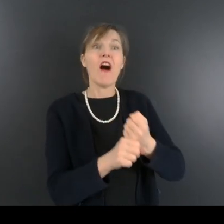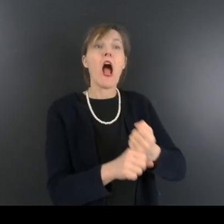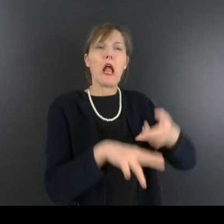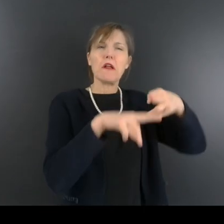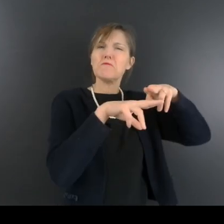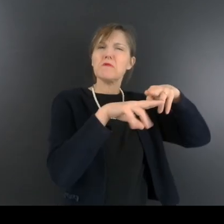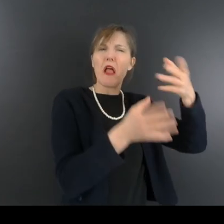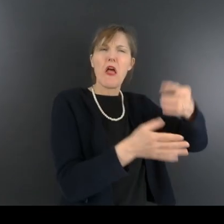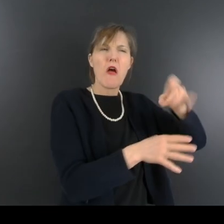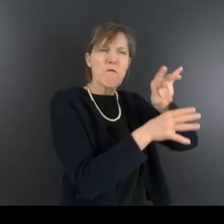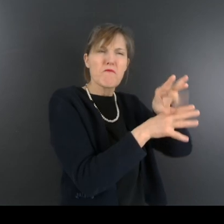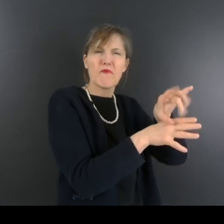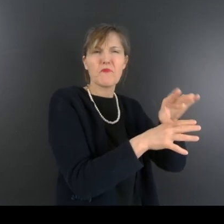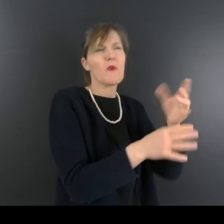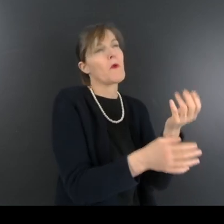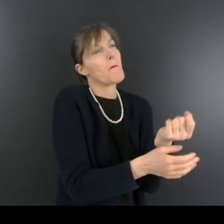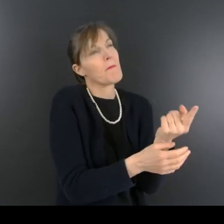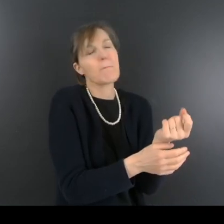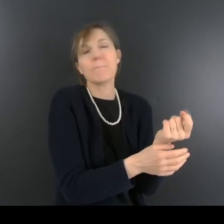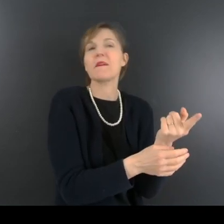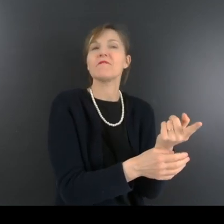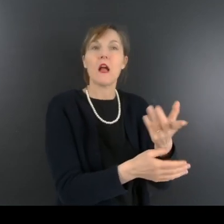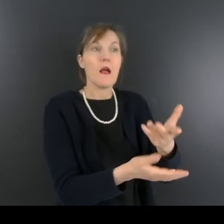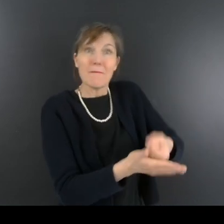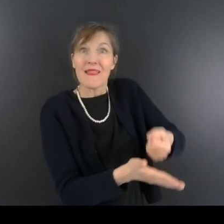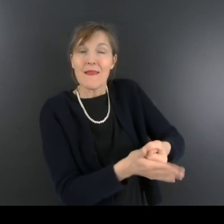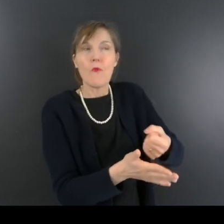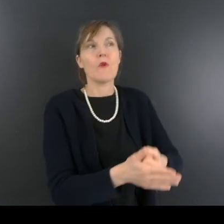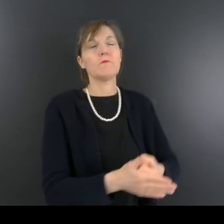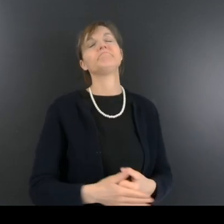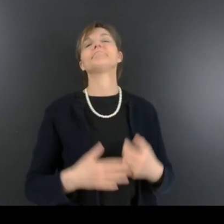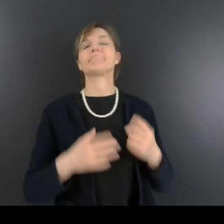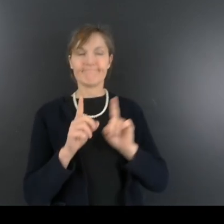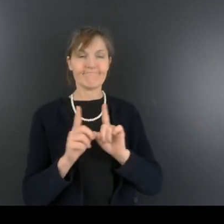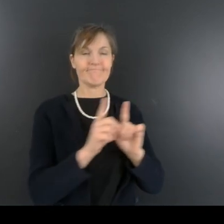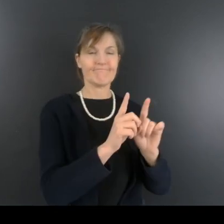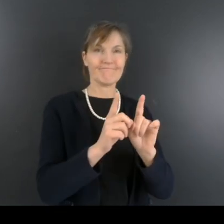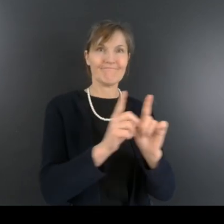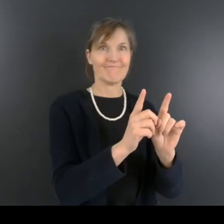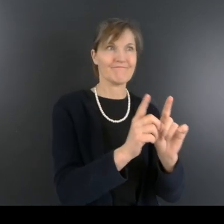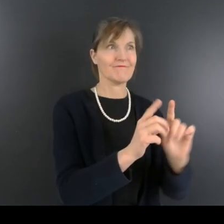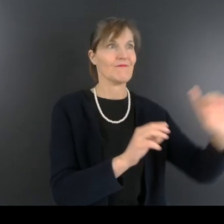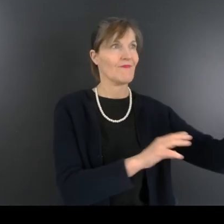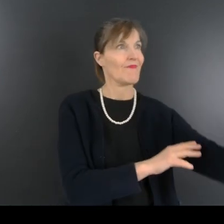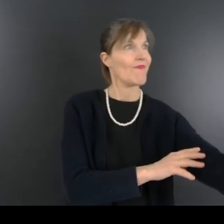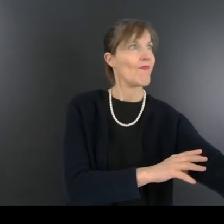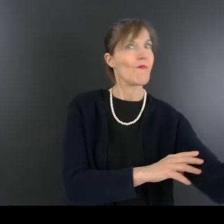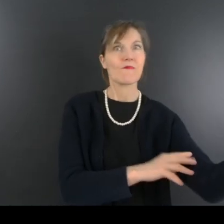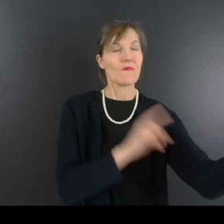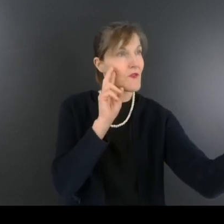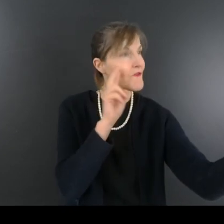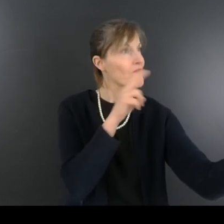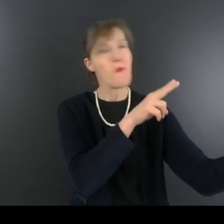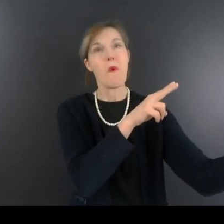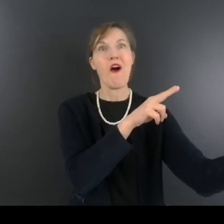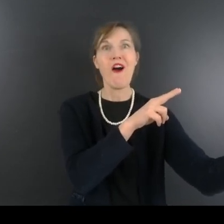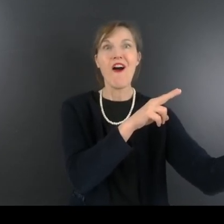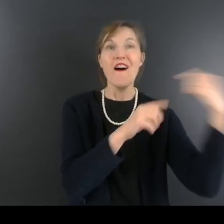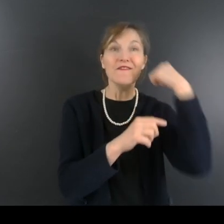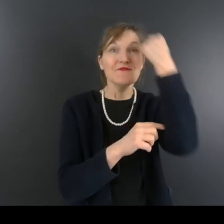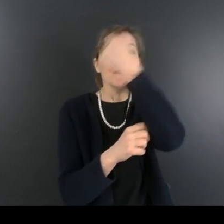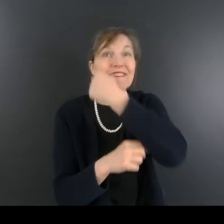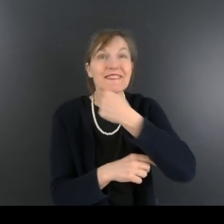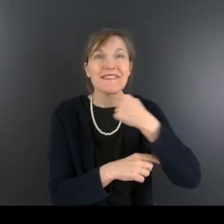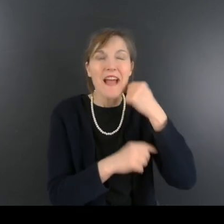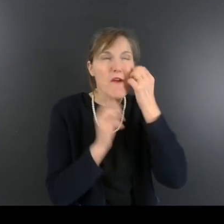rebut. Comme nous arrivions sur son lieu de travail, l'ouvrier se retourna pour nous saluer. Et qui vige alors ? Le